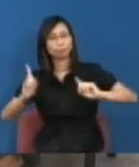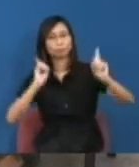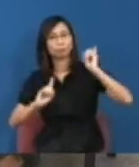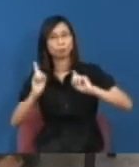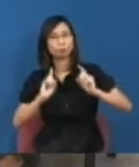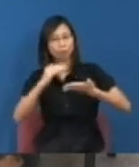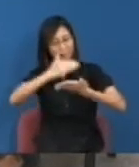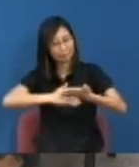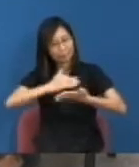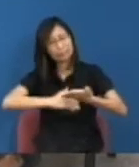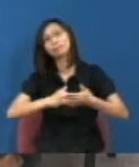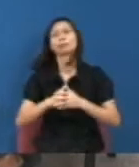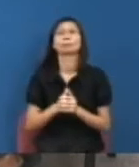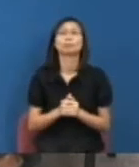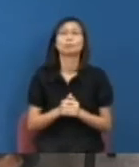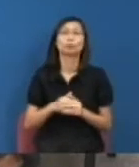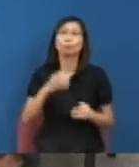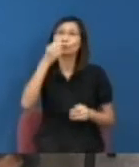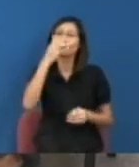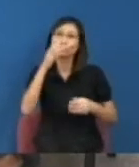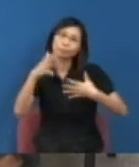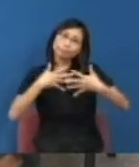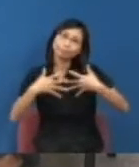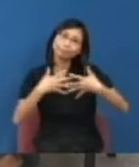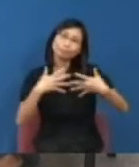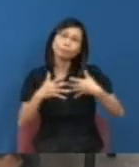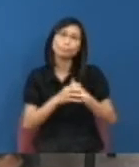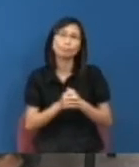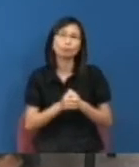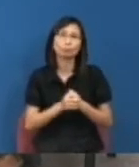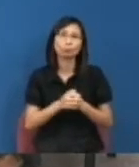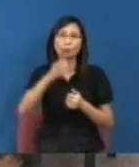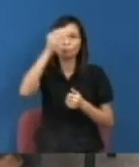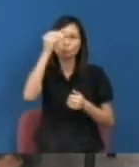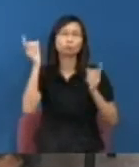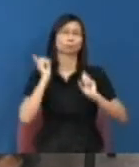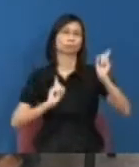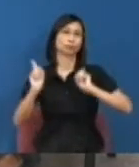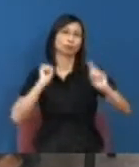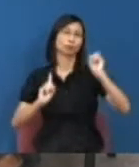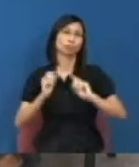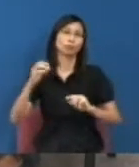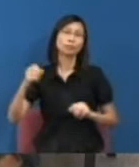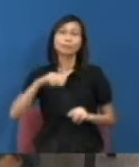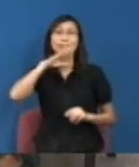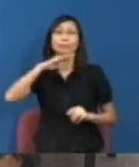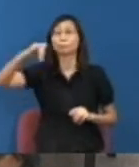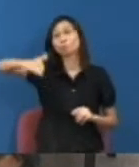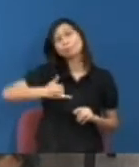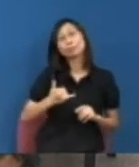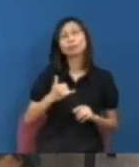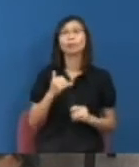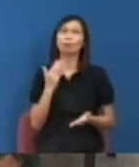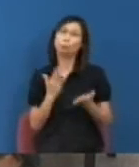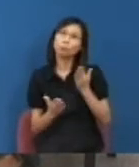我們講到由港達巴伯事件都會講到學術自由或者甚至一會回來的時候可能都